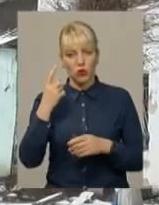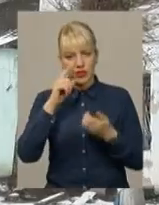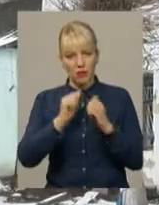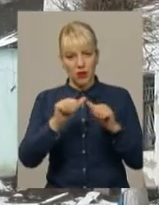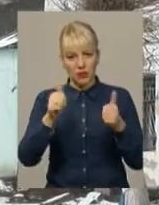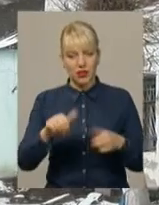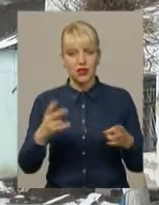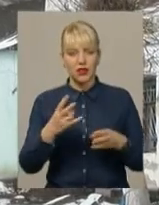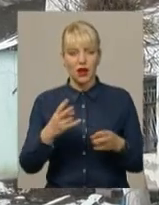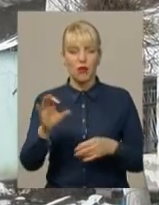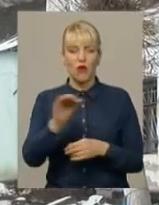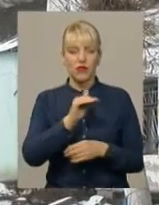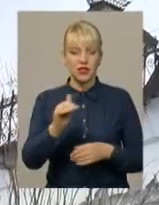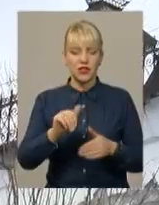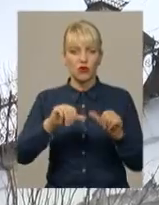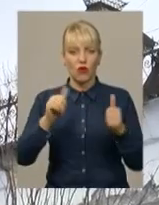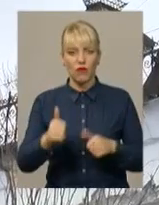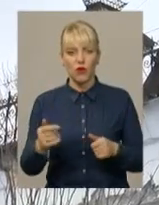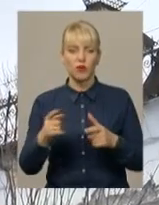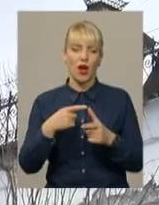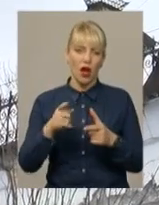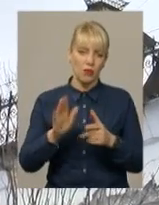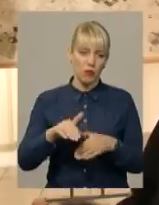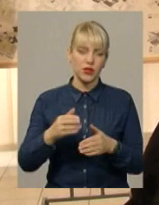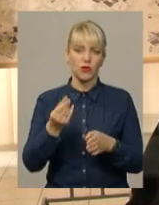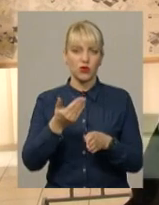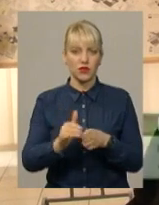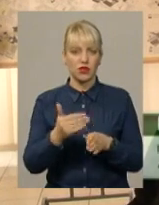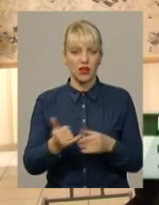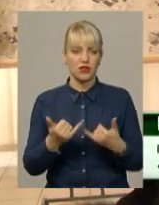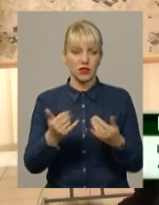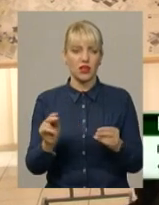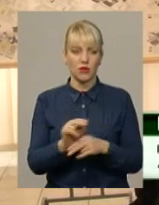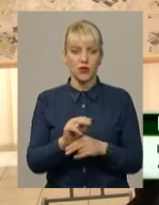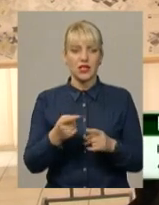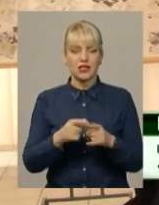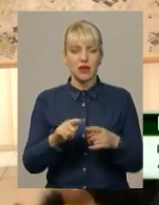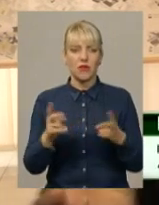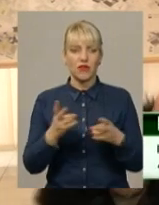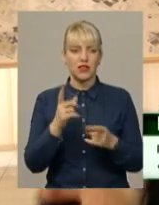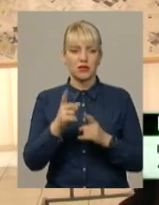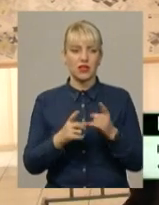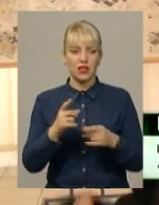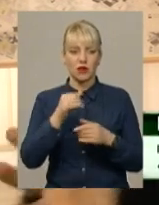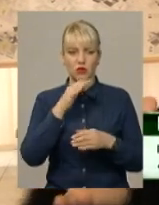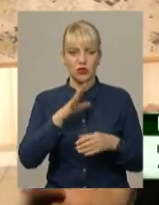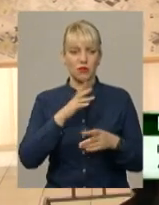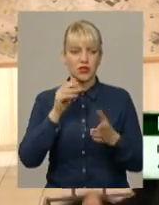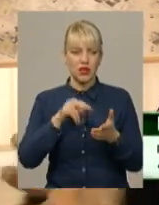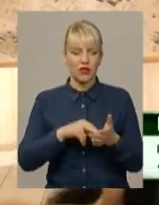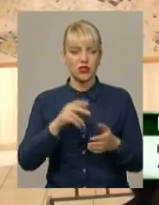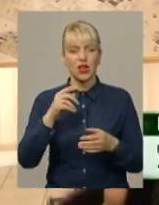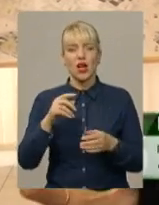офіційно оформити, а потім можна продавати чи виділяти на ремонт гроші. Це має змінитися. Не можу поставити оцінки. Бездіяльність ми